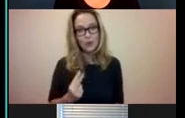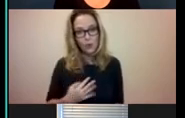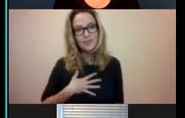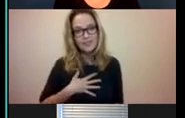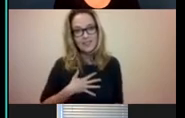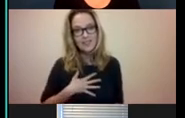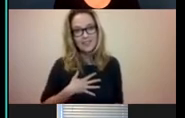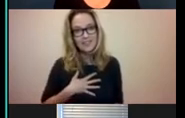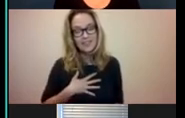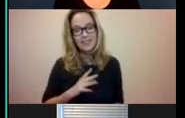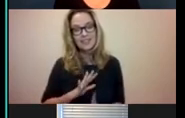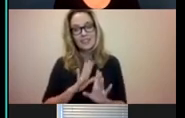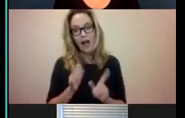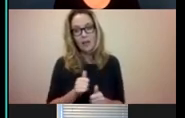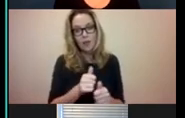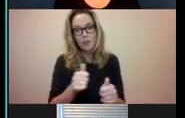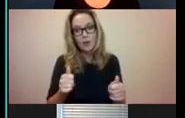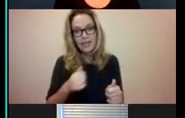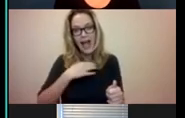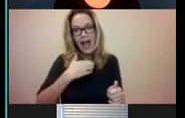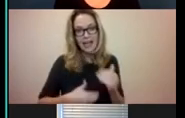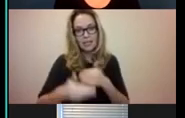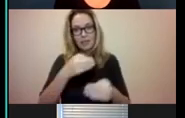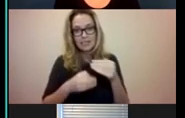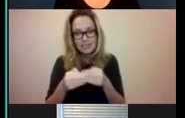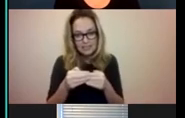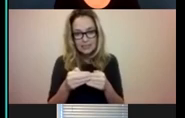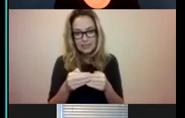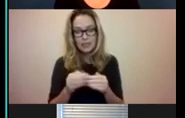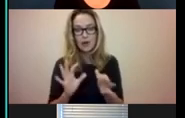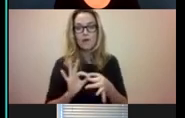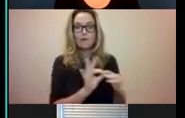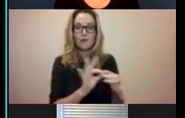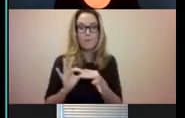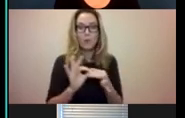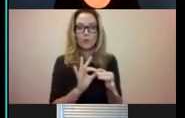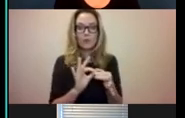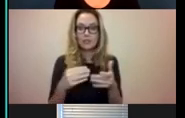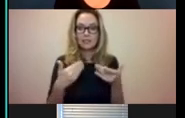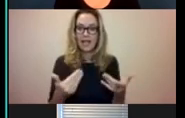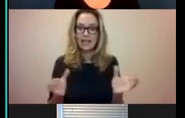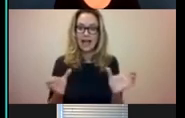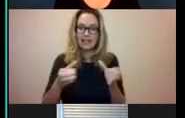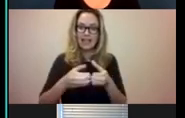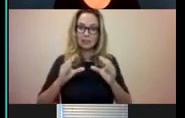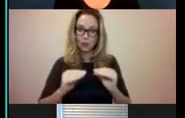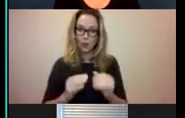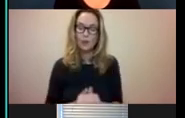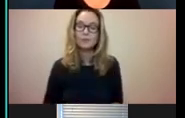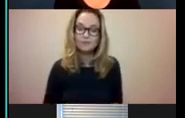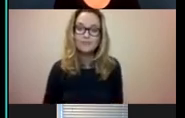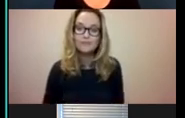Die allemaal op zijn eigen, haar en meneer, verbonden zijn aan Let's Talk. Dus